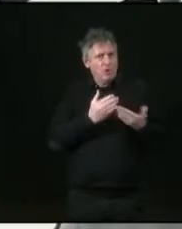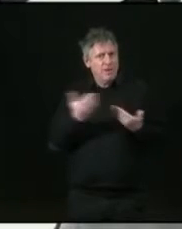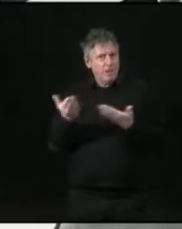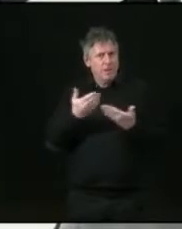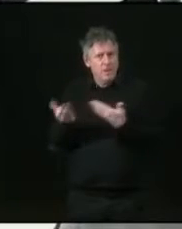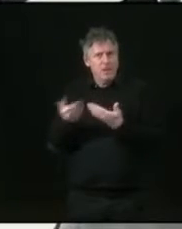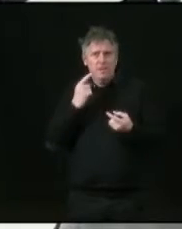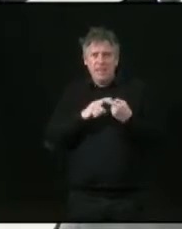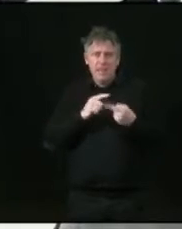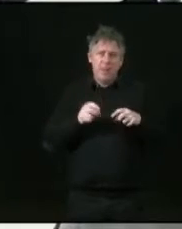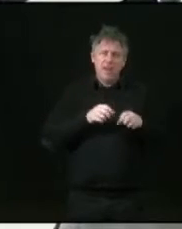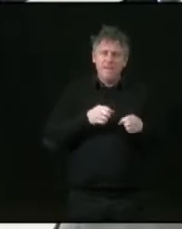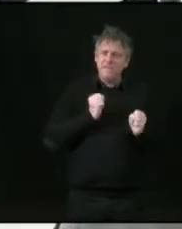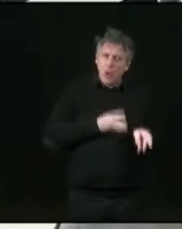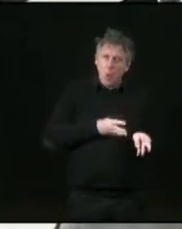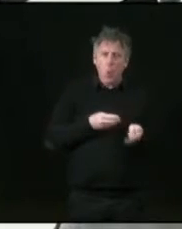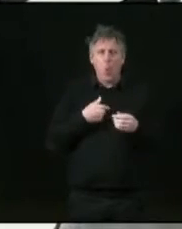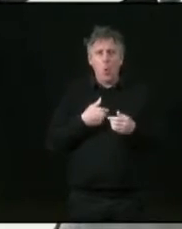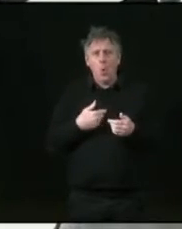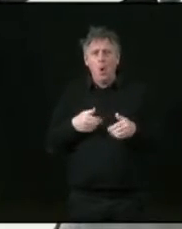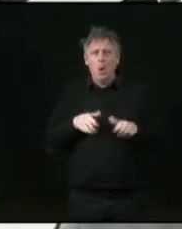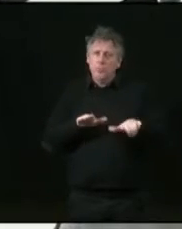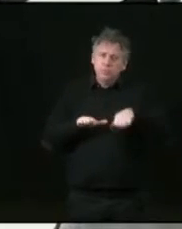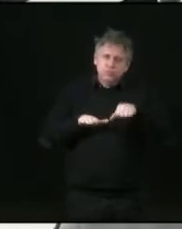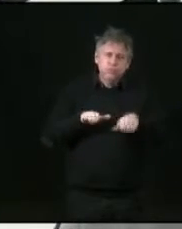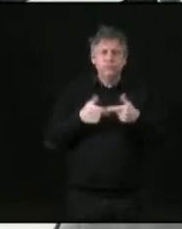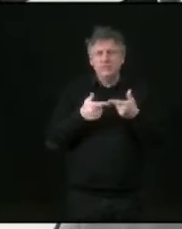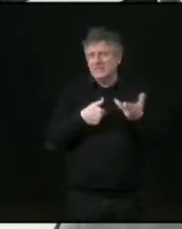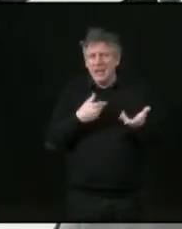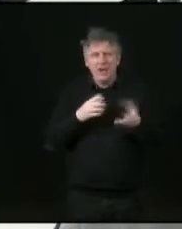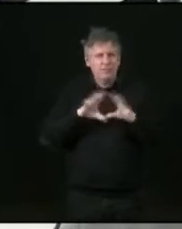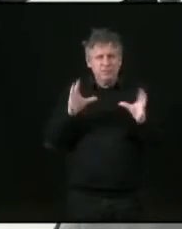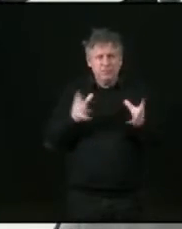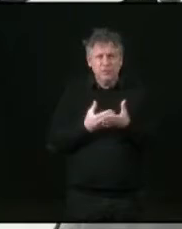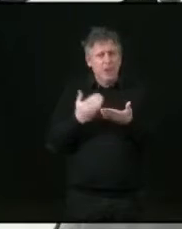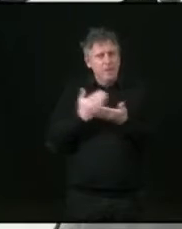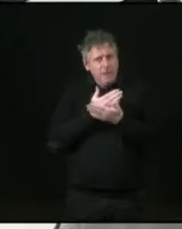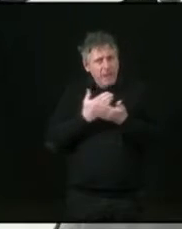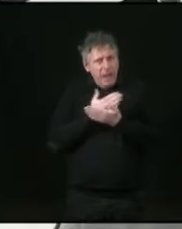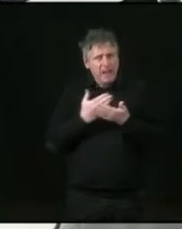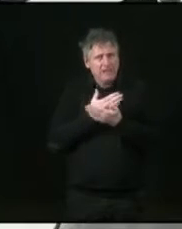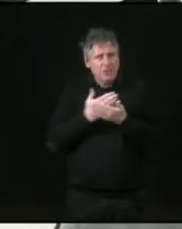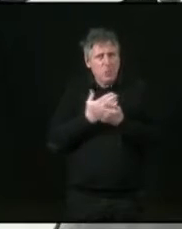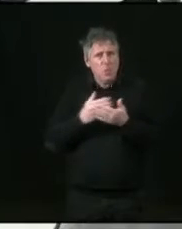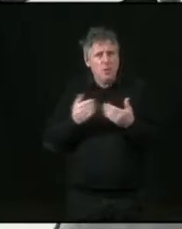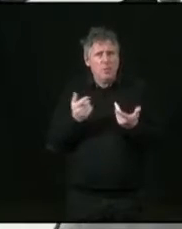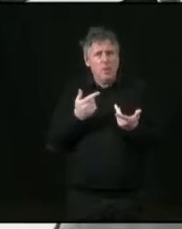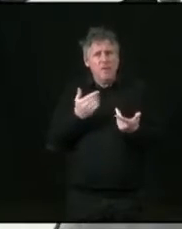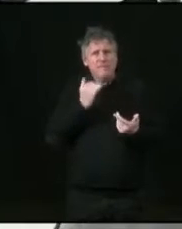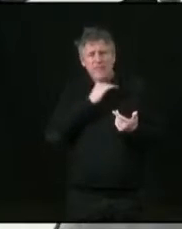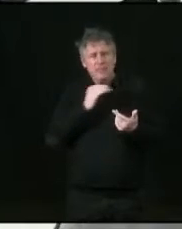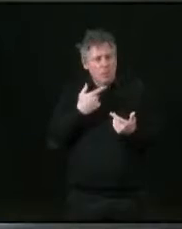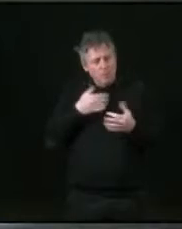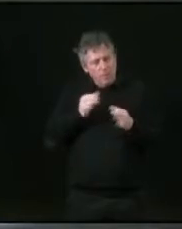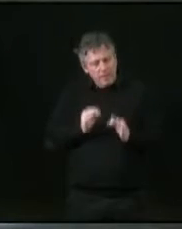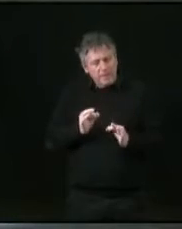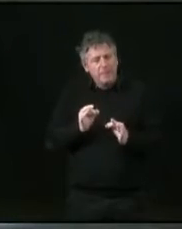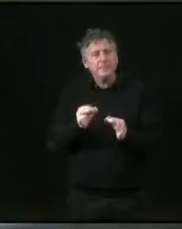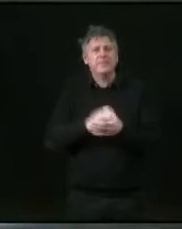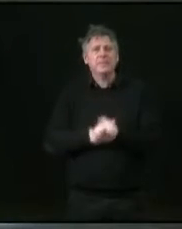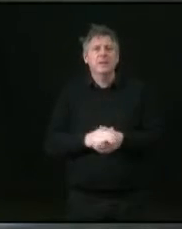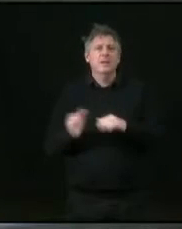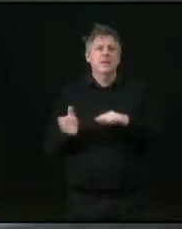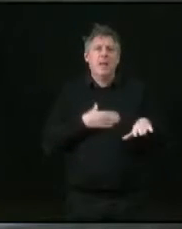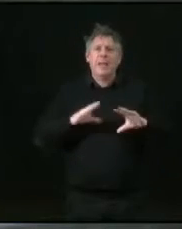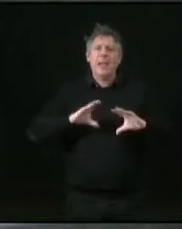Alternatiba, etc. Et ça demande un travail de fond, de préparation, et qui ne peut pas être dans l'incantation. Pour être très concret, ensuite,